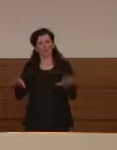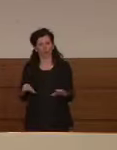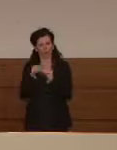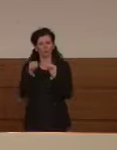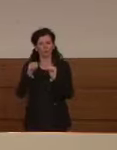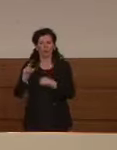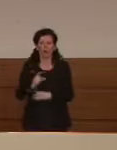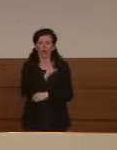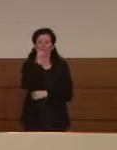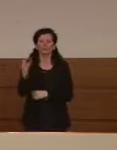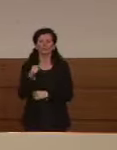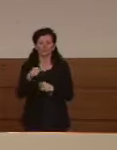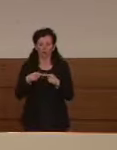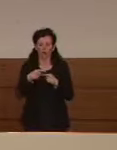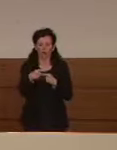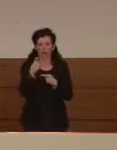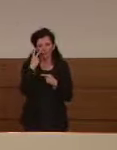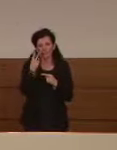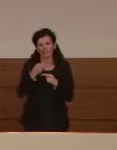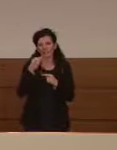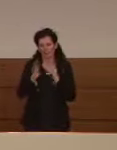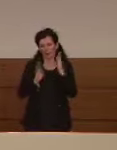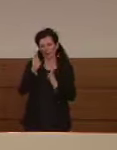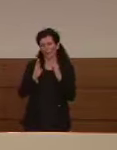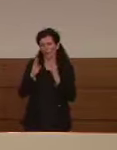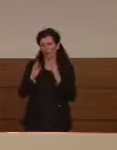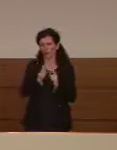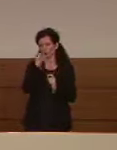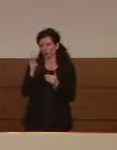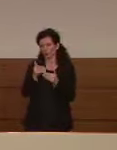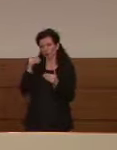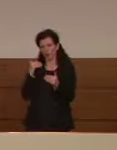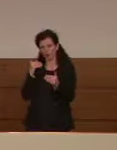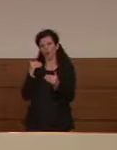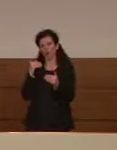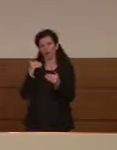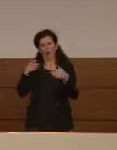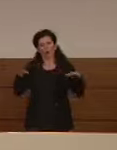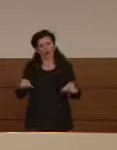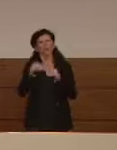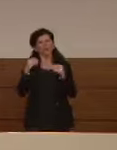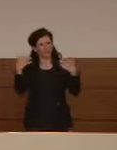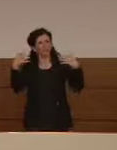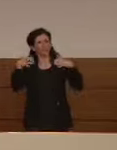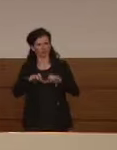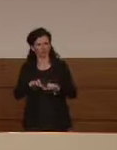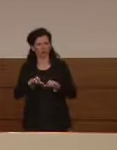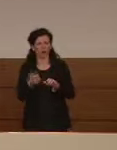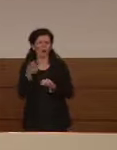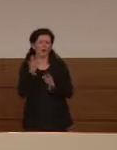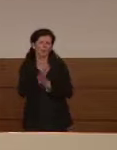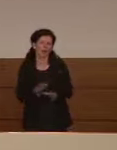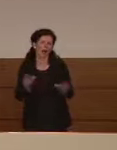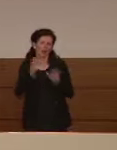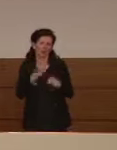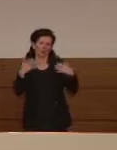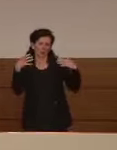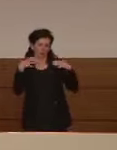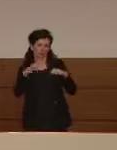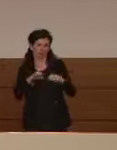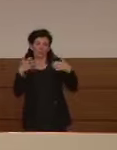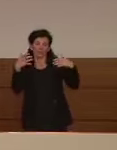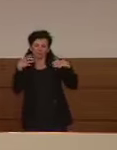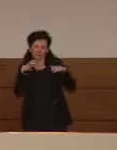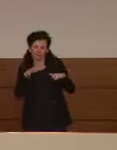rispetto ai giorni scorsi che erano una cifra più elevata, però stanno diminuendo, no? A poco a poco. Ma diminuiscono lentamente perché